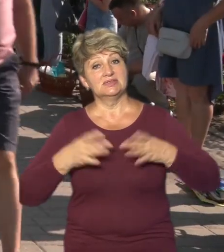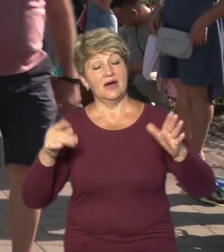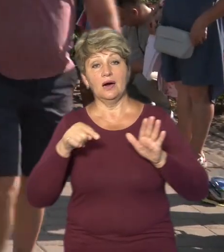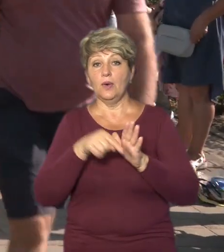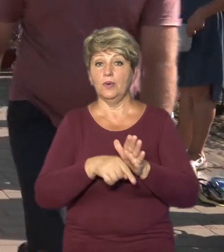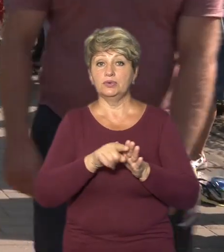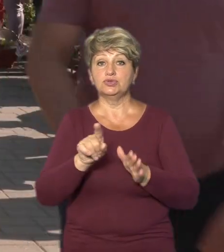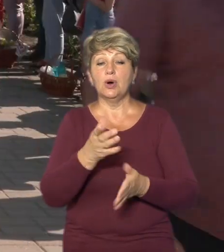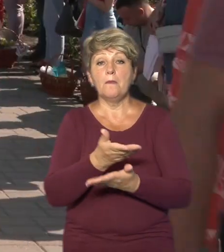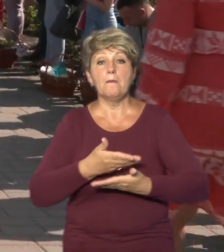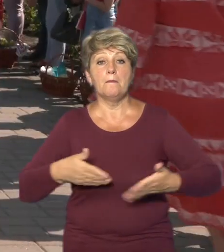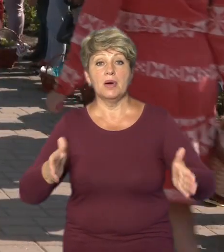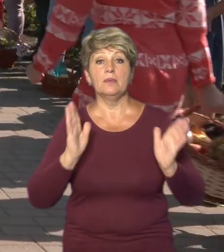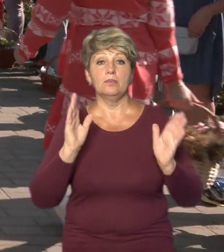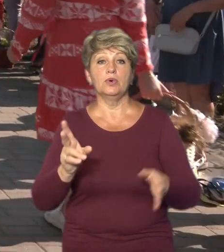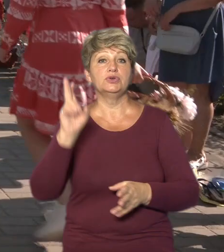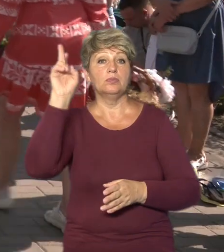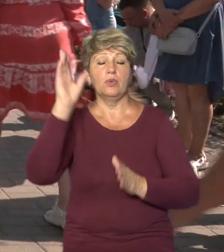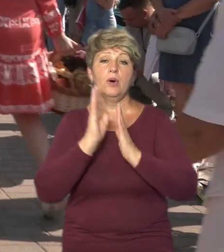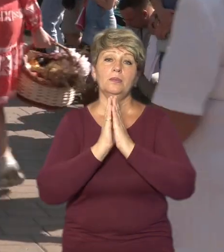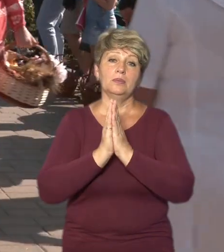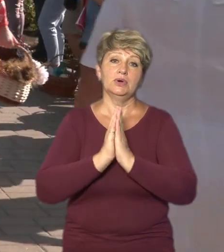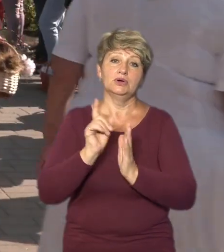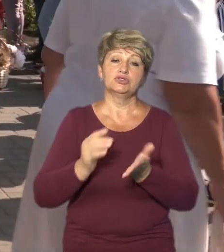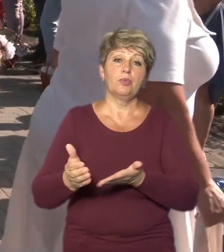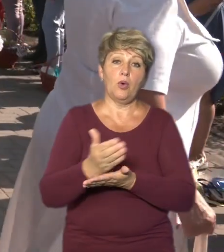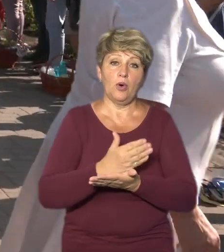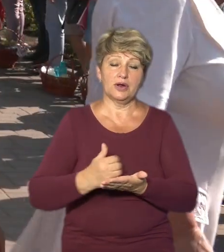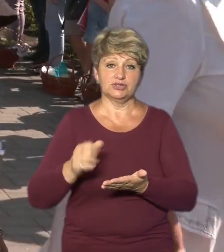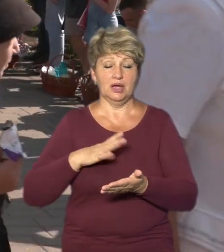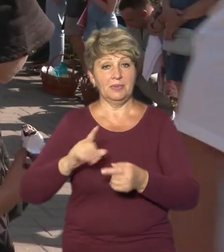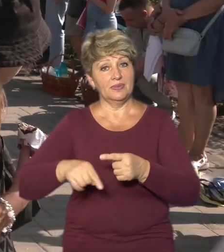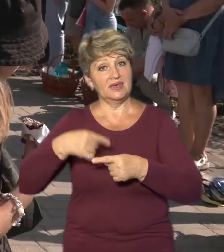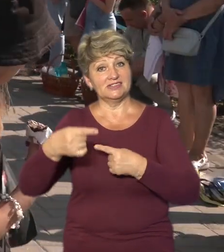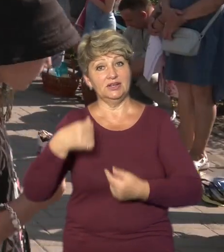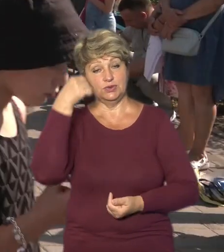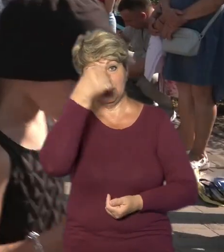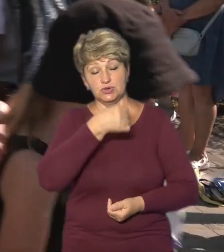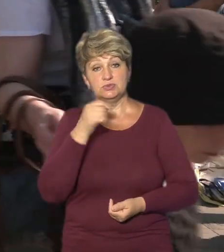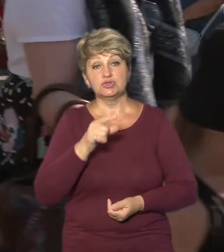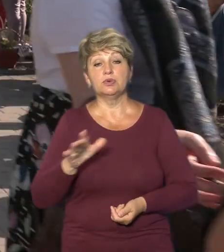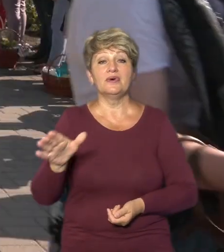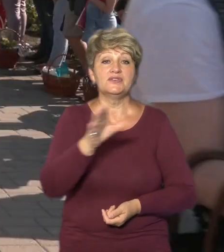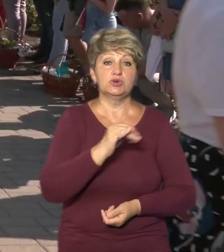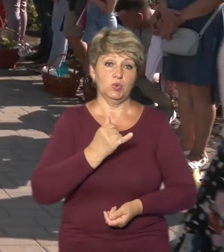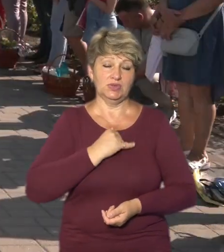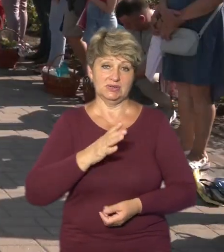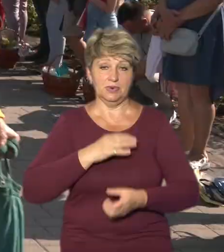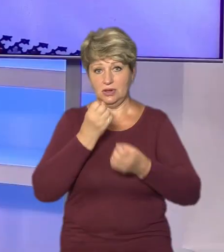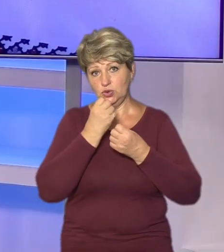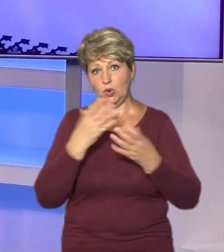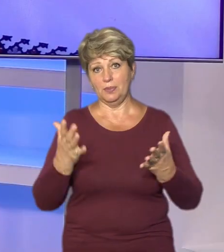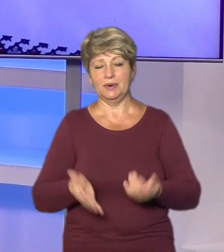усі будемо Бога просити, щоб був урожай на сьогоднішній год, і щоб усе в нас було добре.